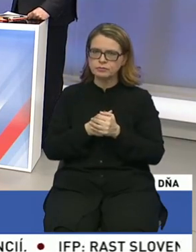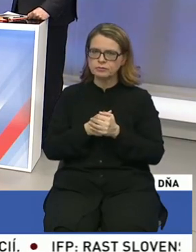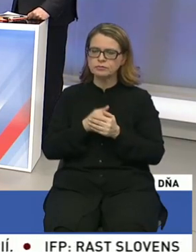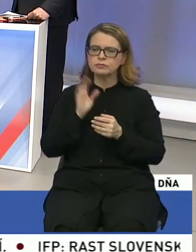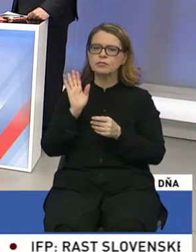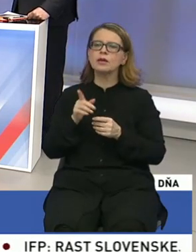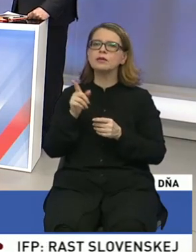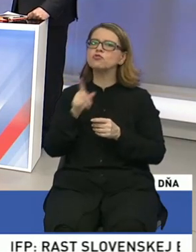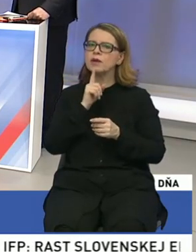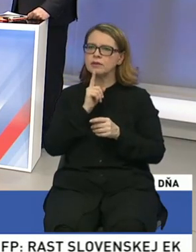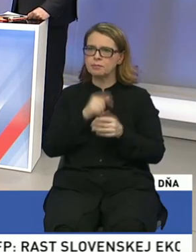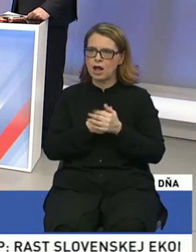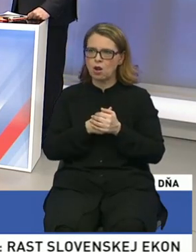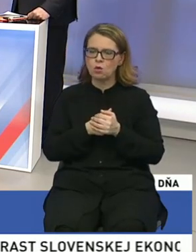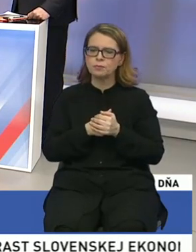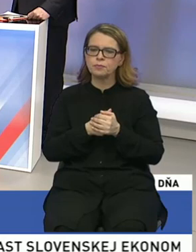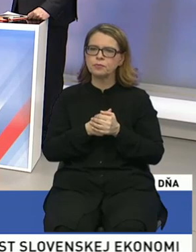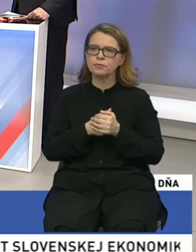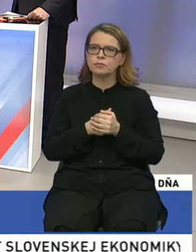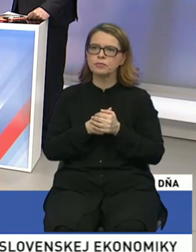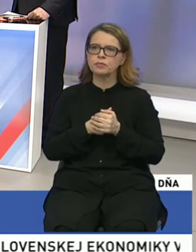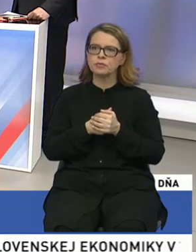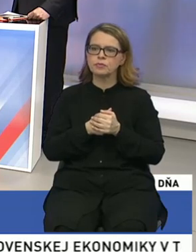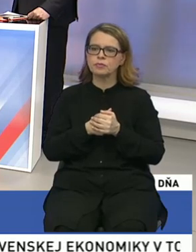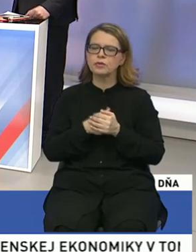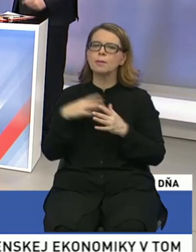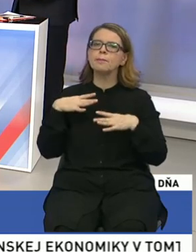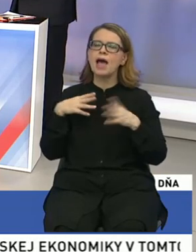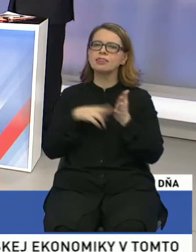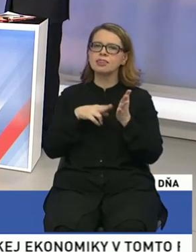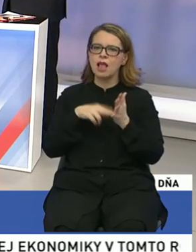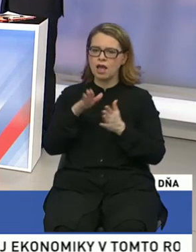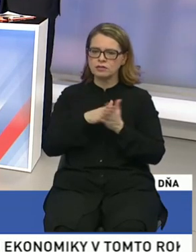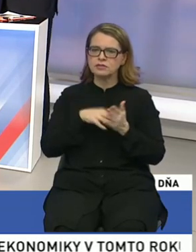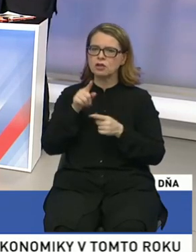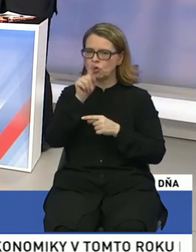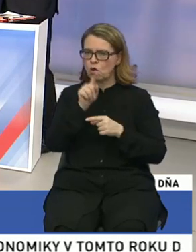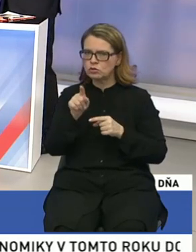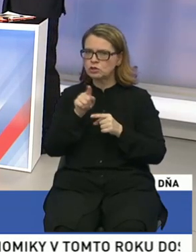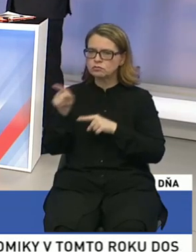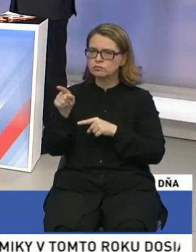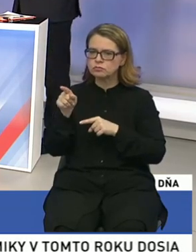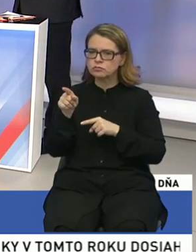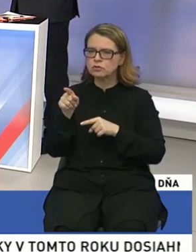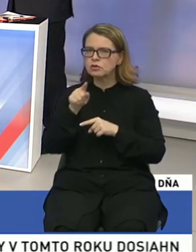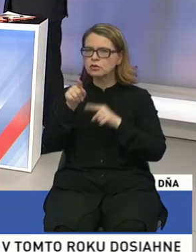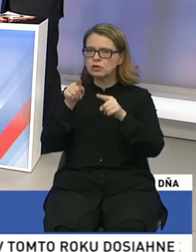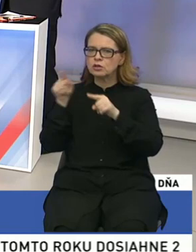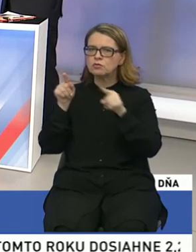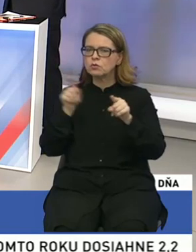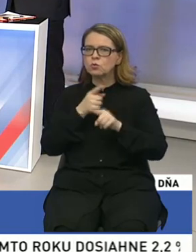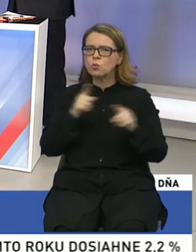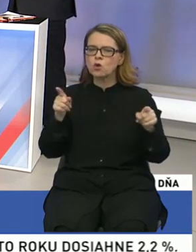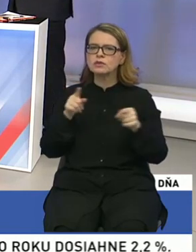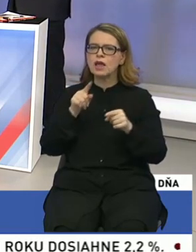príliš veľa. pán Naď začal už kolo otázok voči súperovi. Aj vy, samozrejme, pán Krajniak,